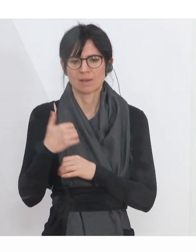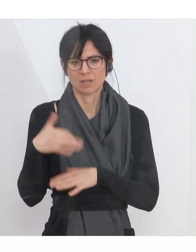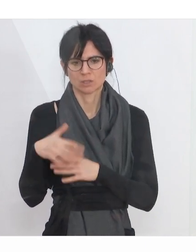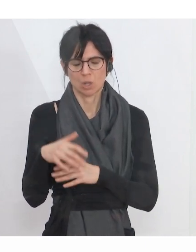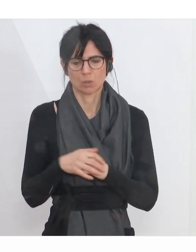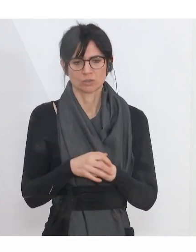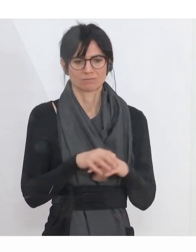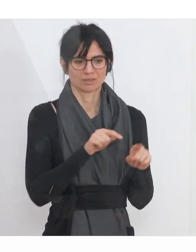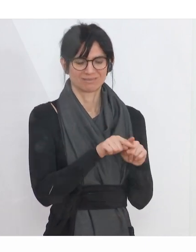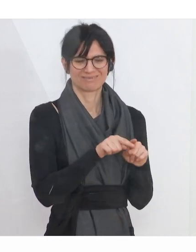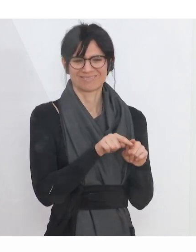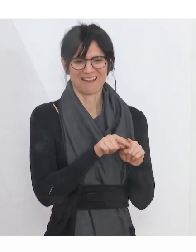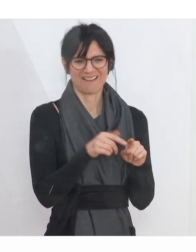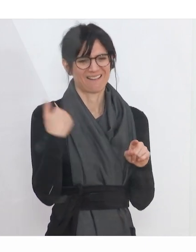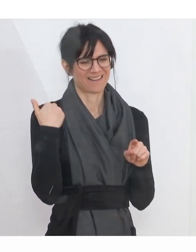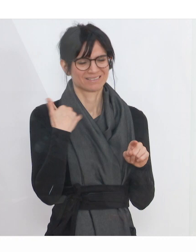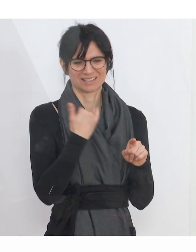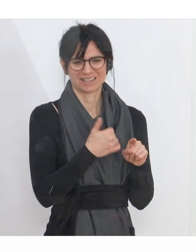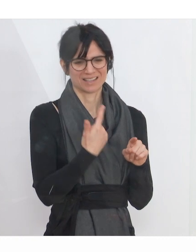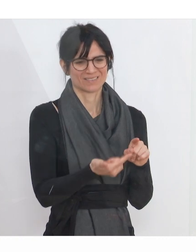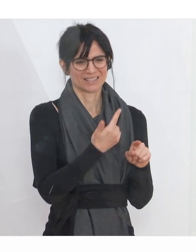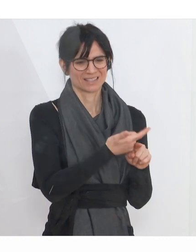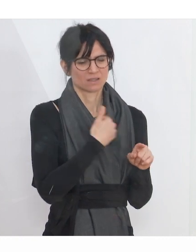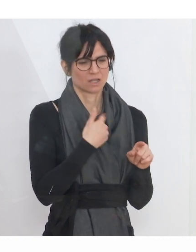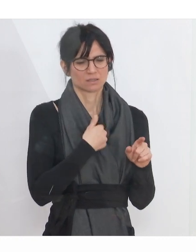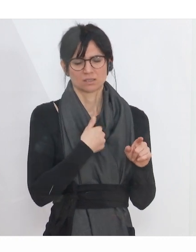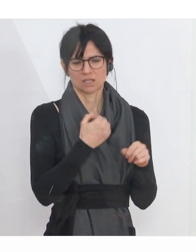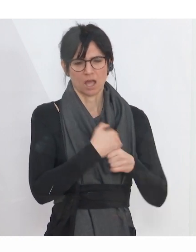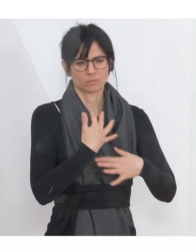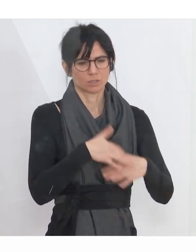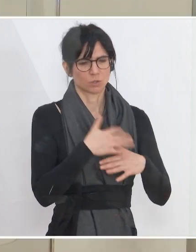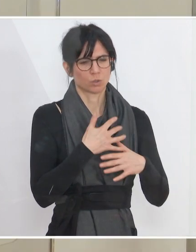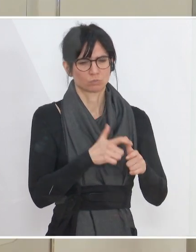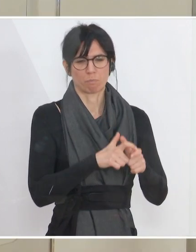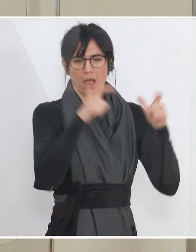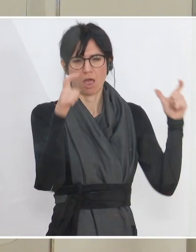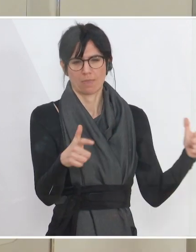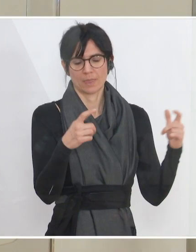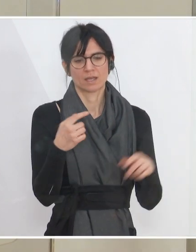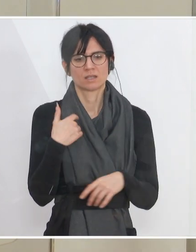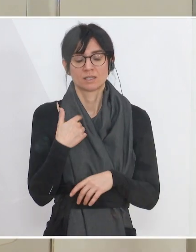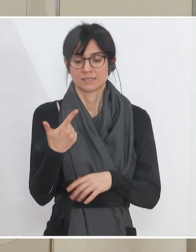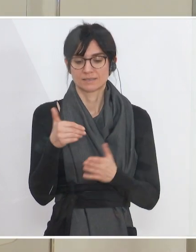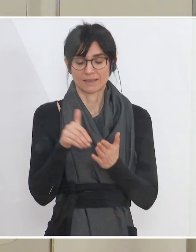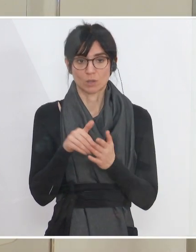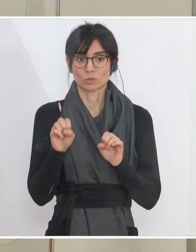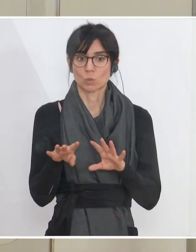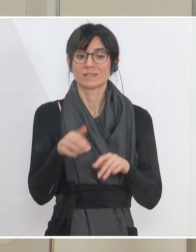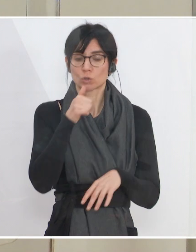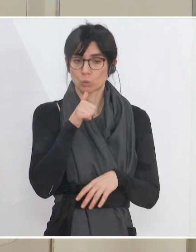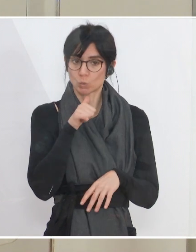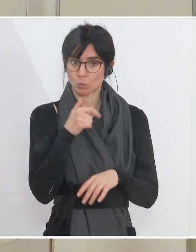Da war der Anstieg massiv in der ersten Zeit des ersten Lockdowns. Im Vergleich zu 2019, das ist die grüne Linie,